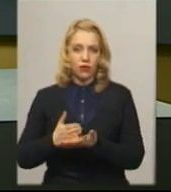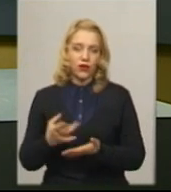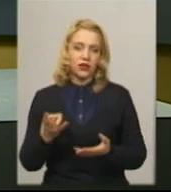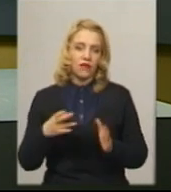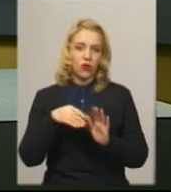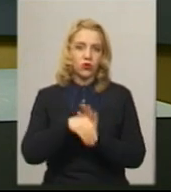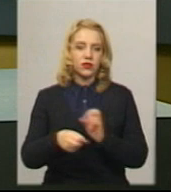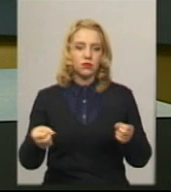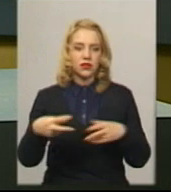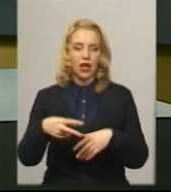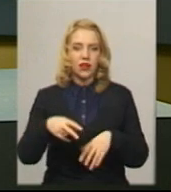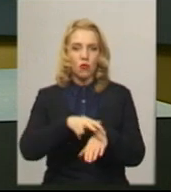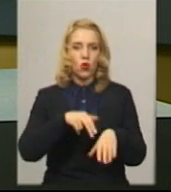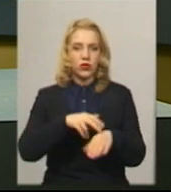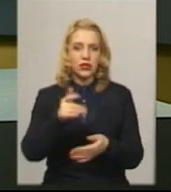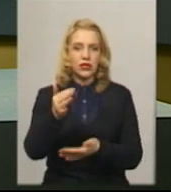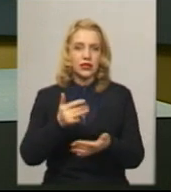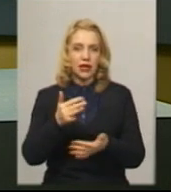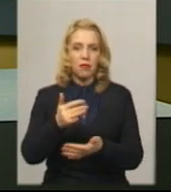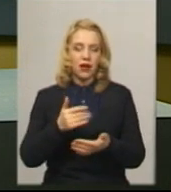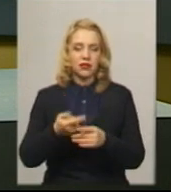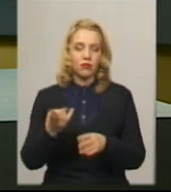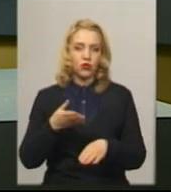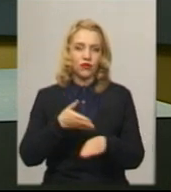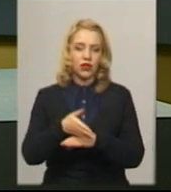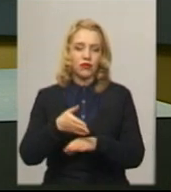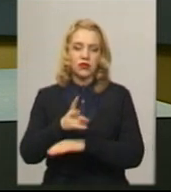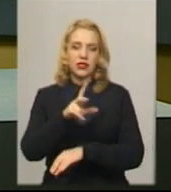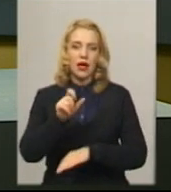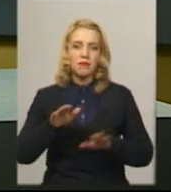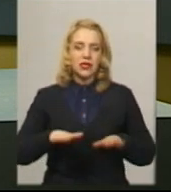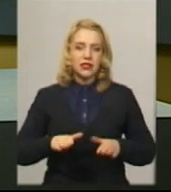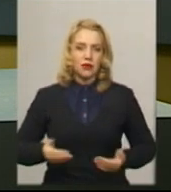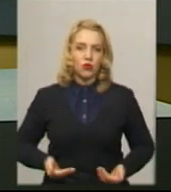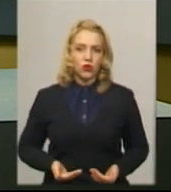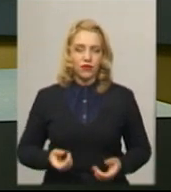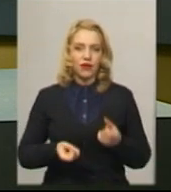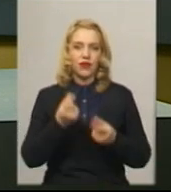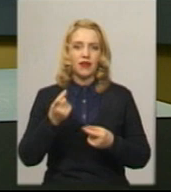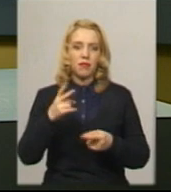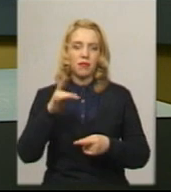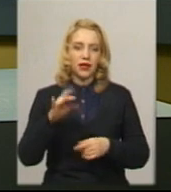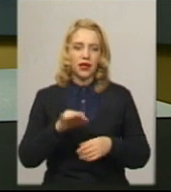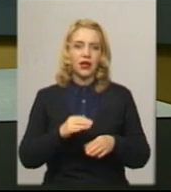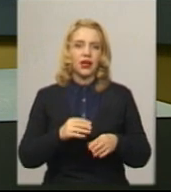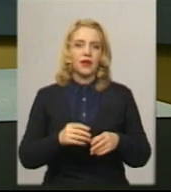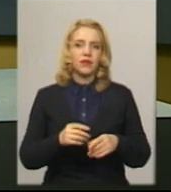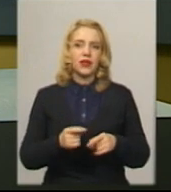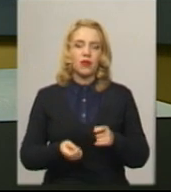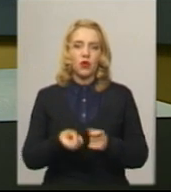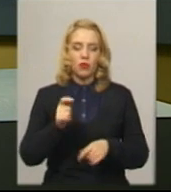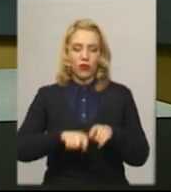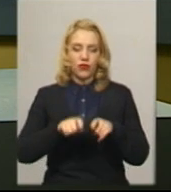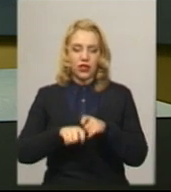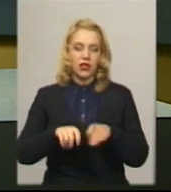спеціальних поліцейських баз. Їх відвідуватимуть за місцем проживання, виявлятимуть при перевірці документів у публічних місцях та під